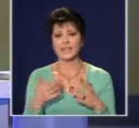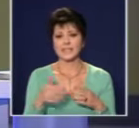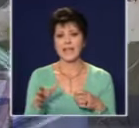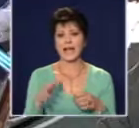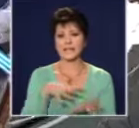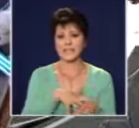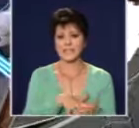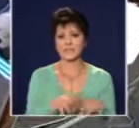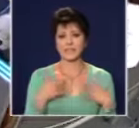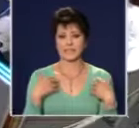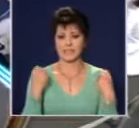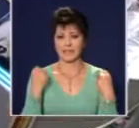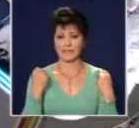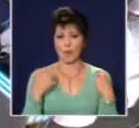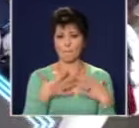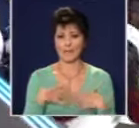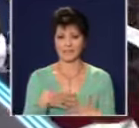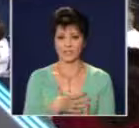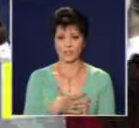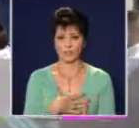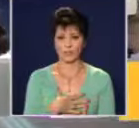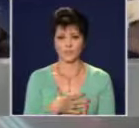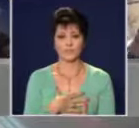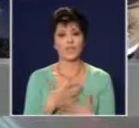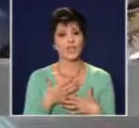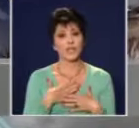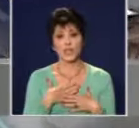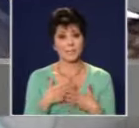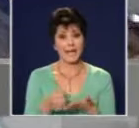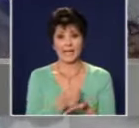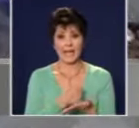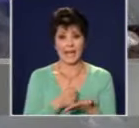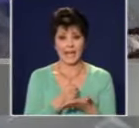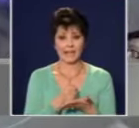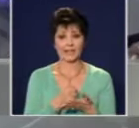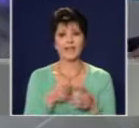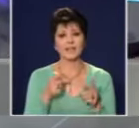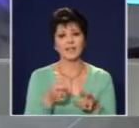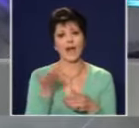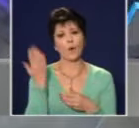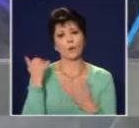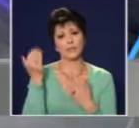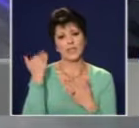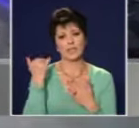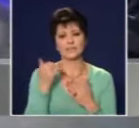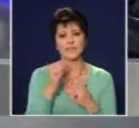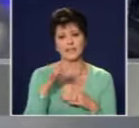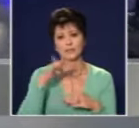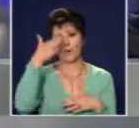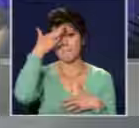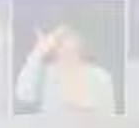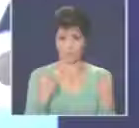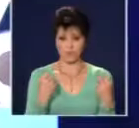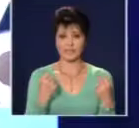здравеопазването която вече беше поставена Има ли лек? Защото тя отдавна боледува и това е всеобщо във мнение,